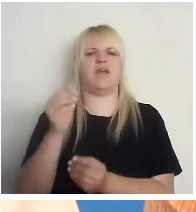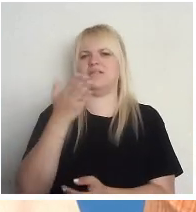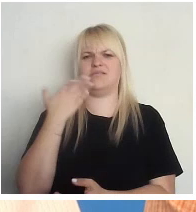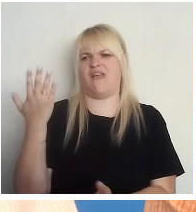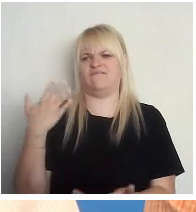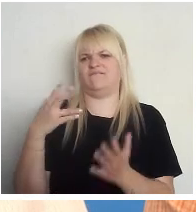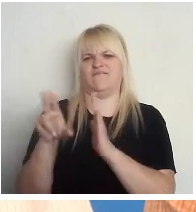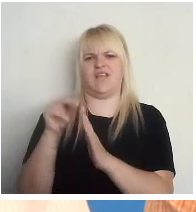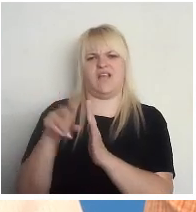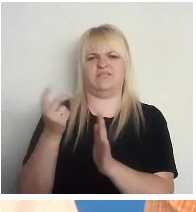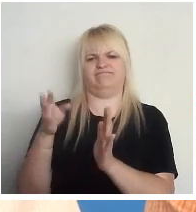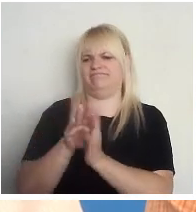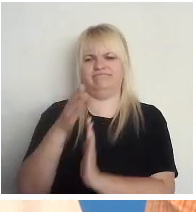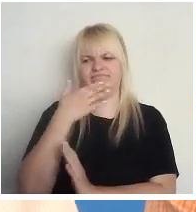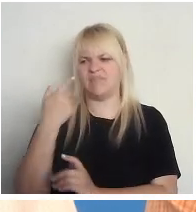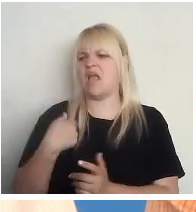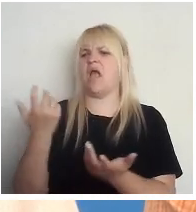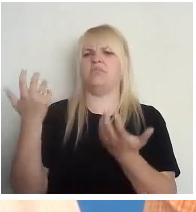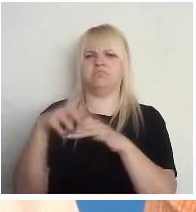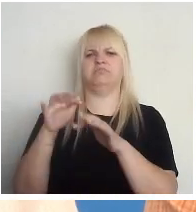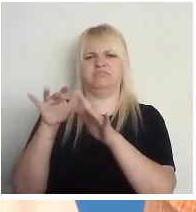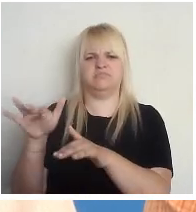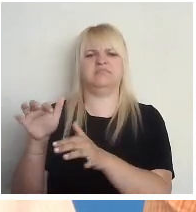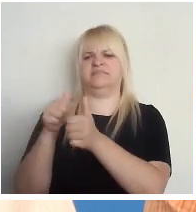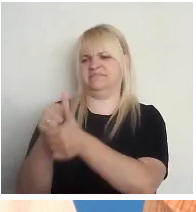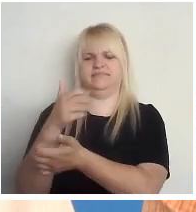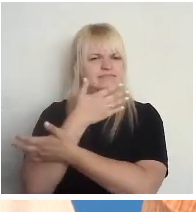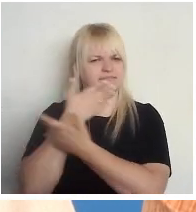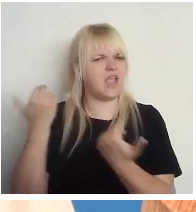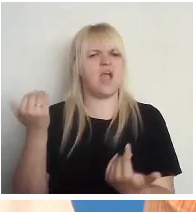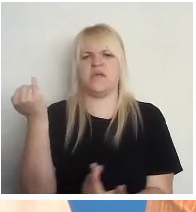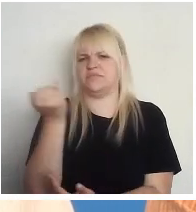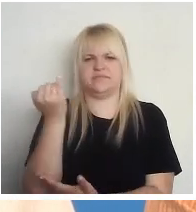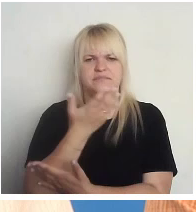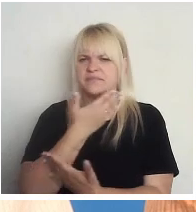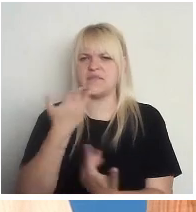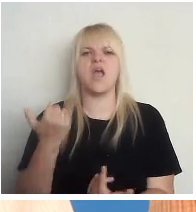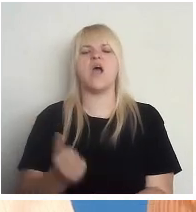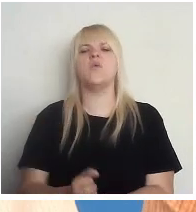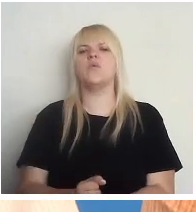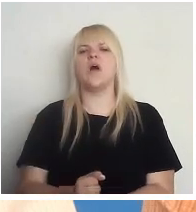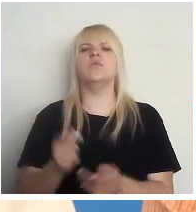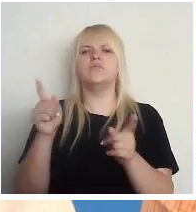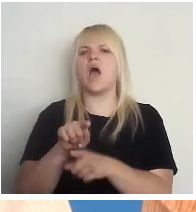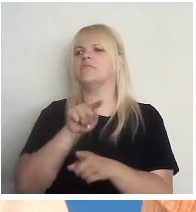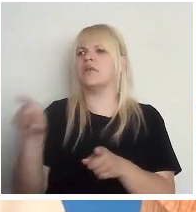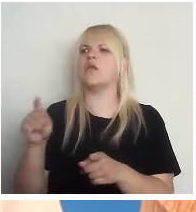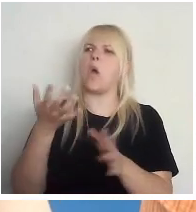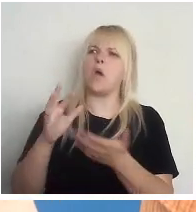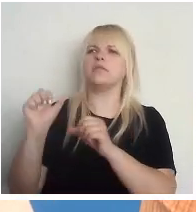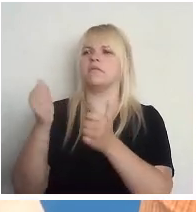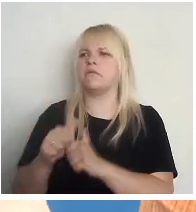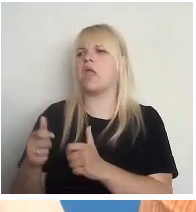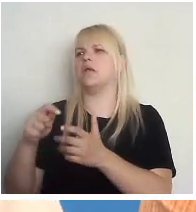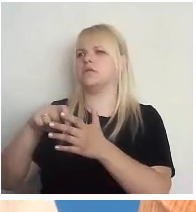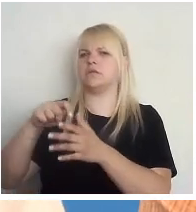kuri nesako procesiem valstī, un viņus mēs ar nekādiem mehānismiem nespēsim